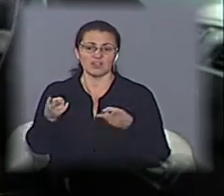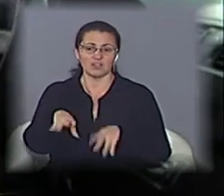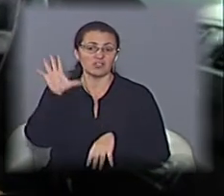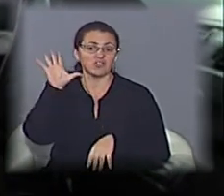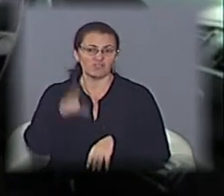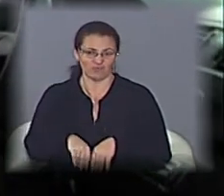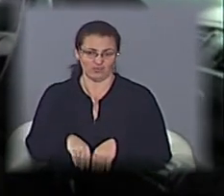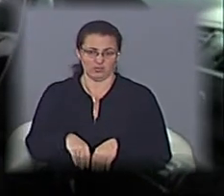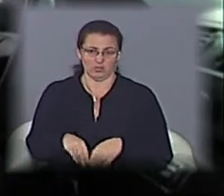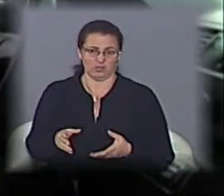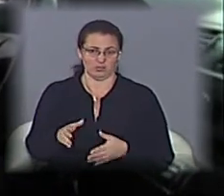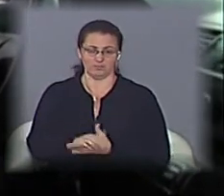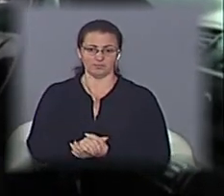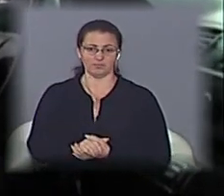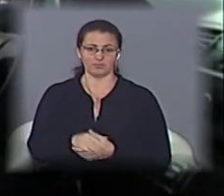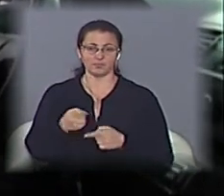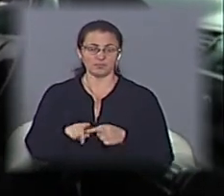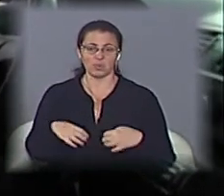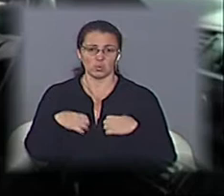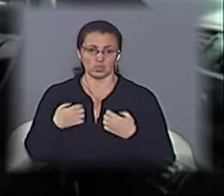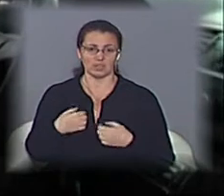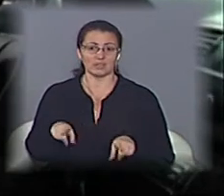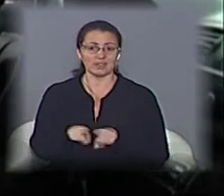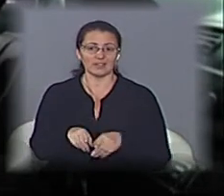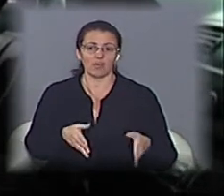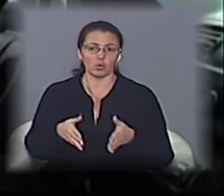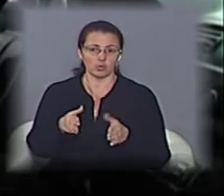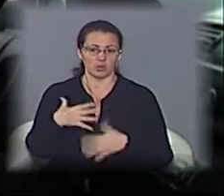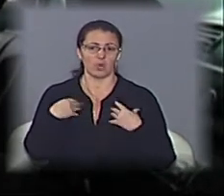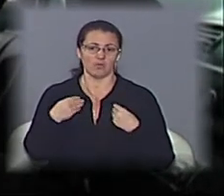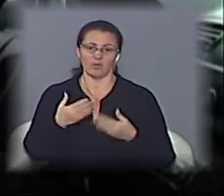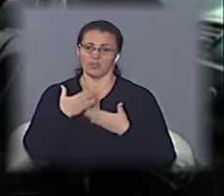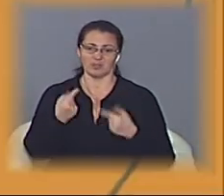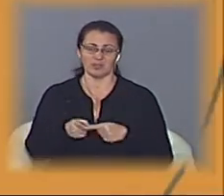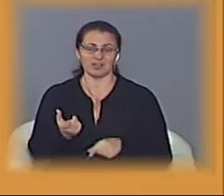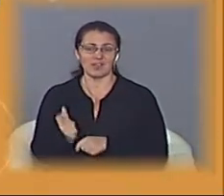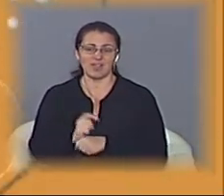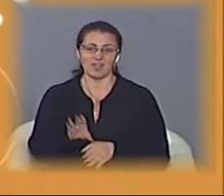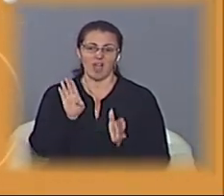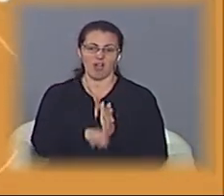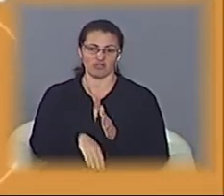але й всю шасі свою. Це ужас. Таких доріг у Львові немає. Це найгірша дорога.